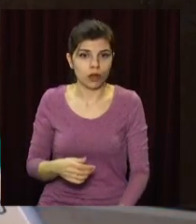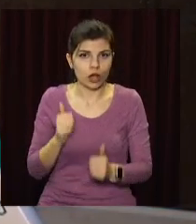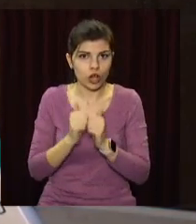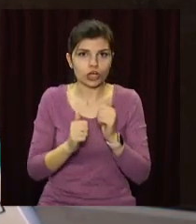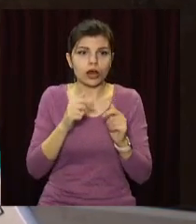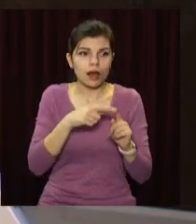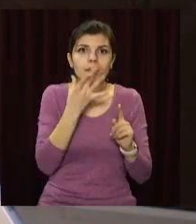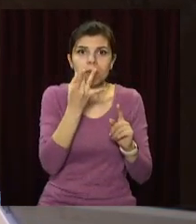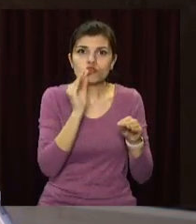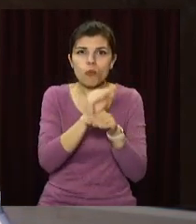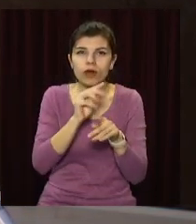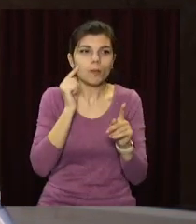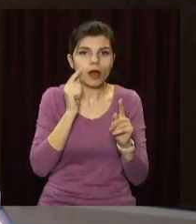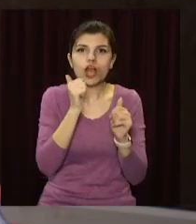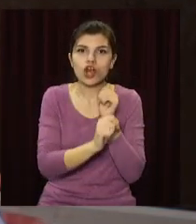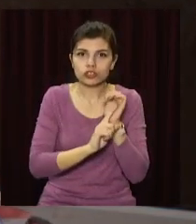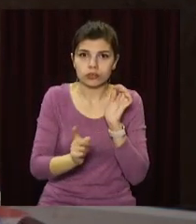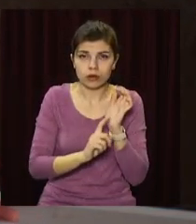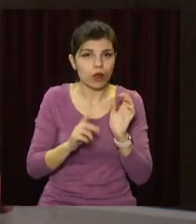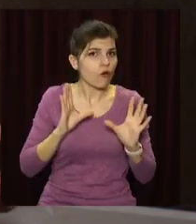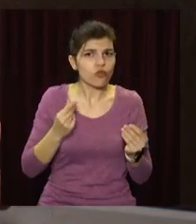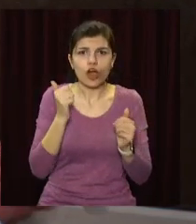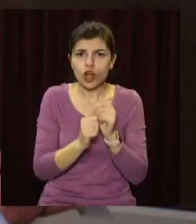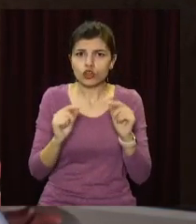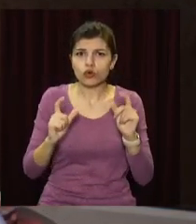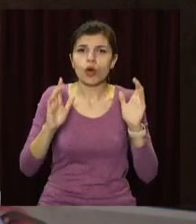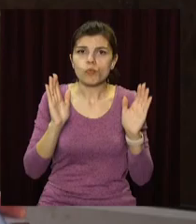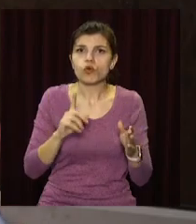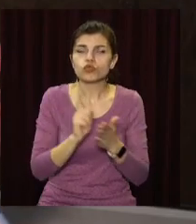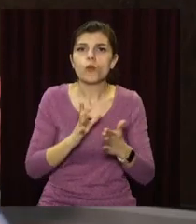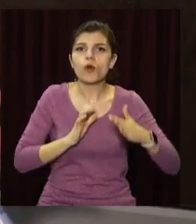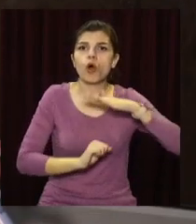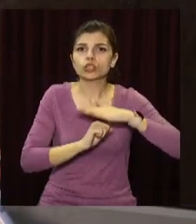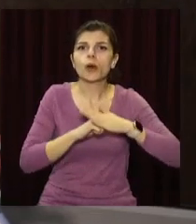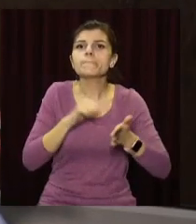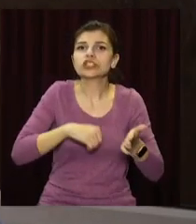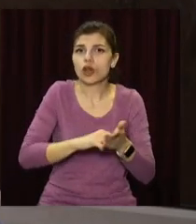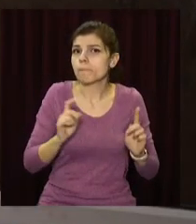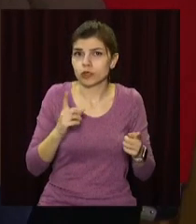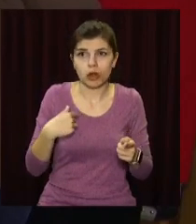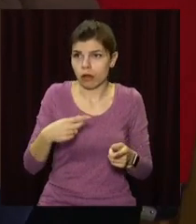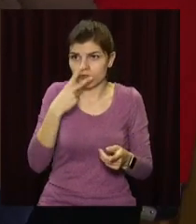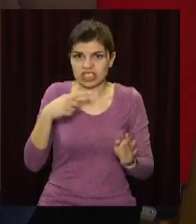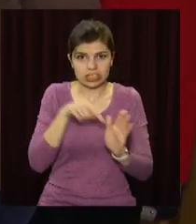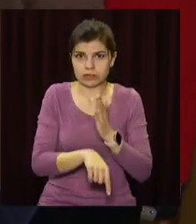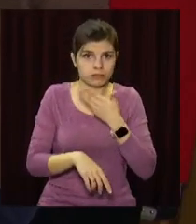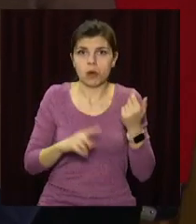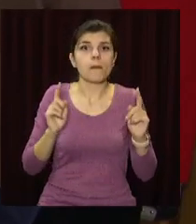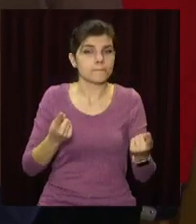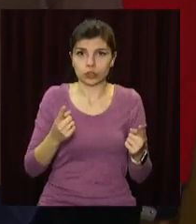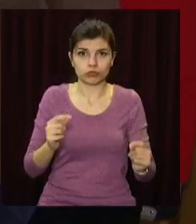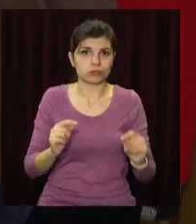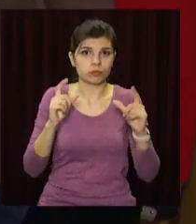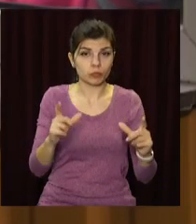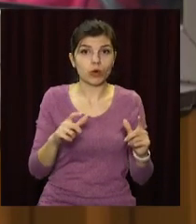Тому я думаю, що взагалі будь дорожання має бути хоч якось обосноване, а тут я просто не бачу смисля. Підстави підвищувати